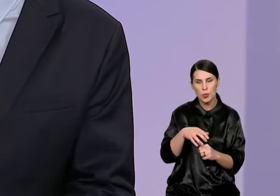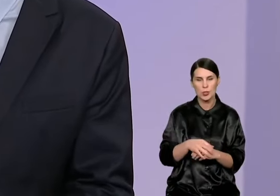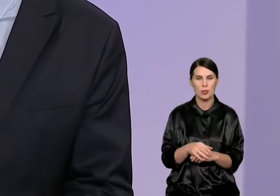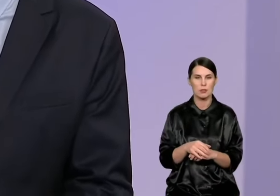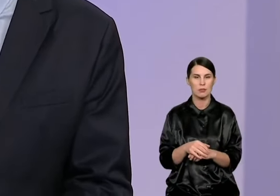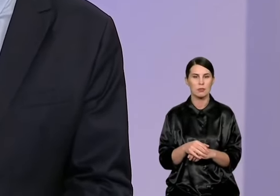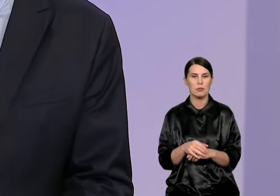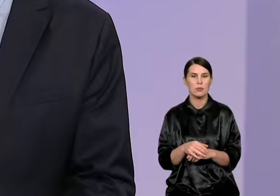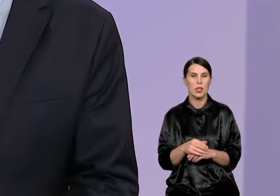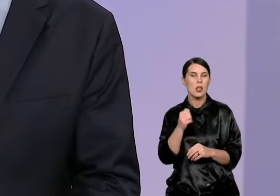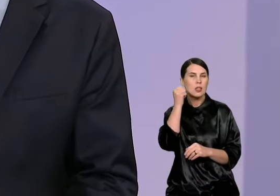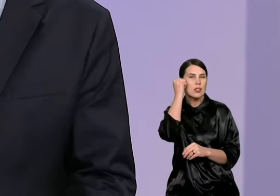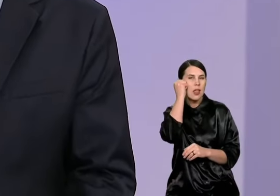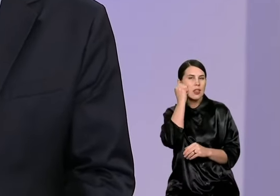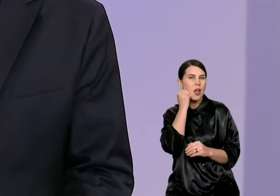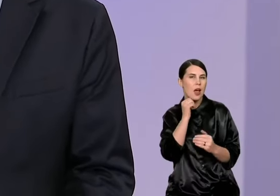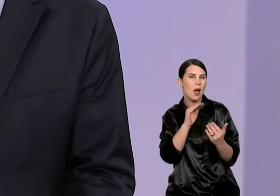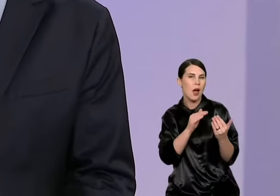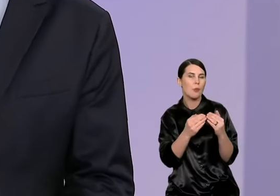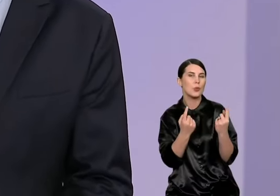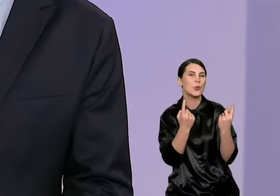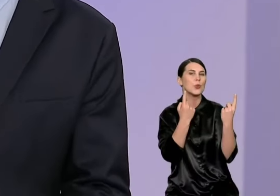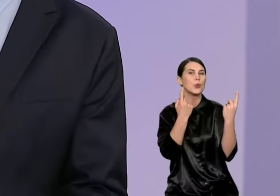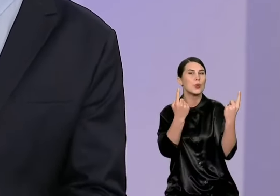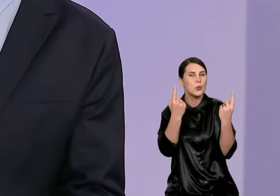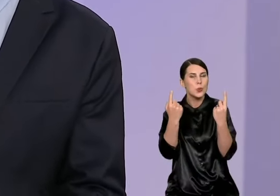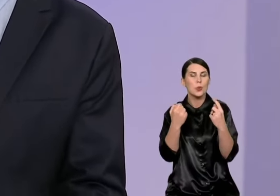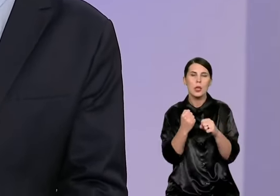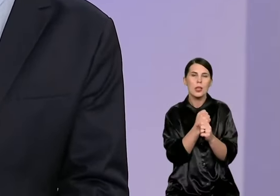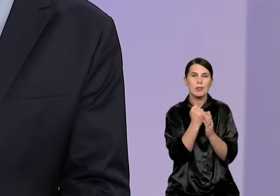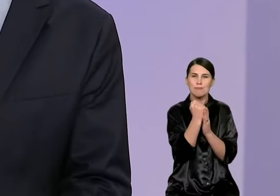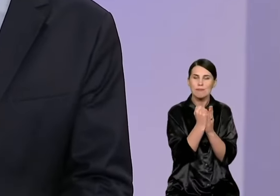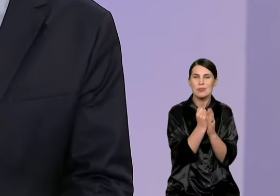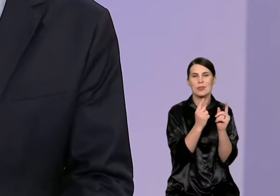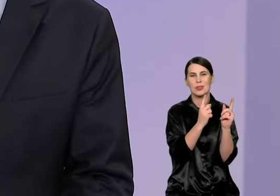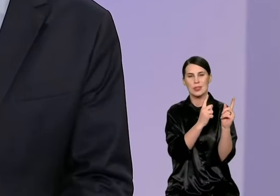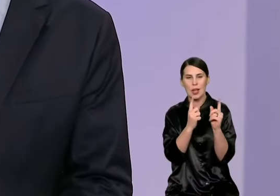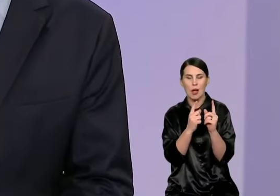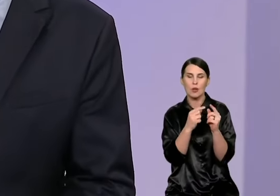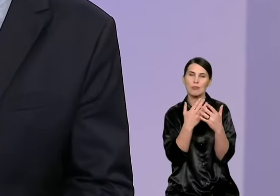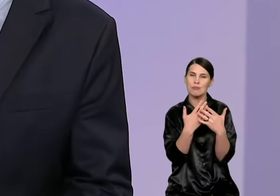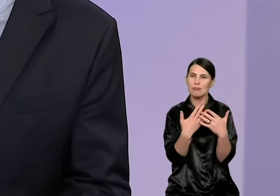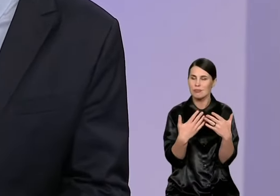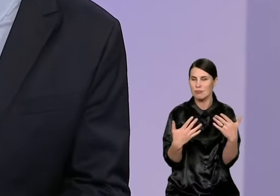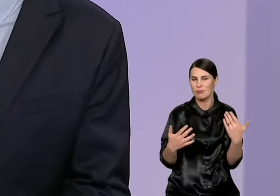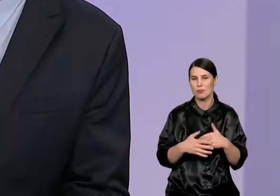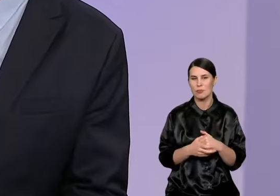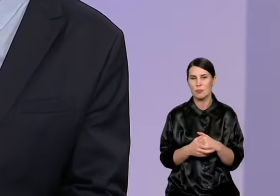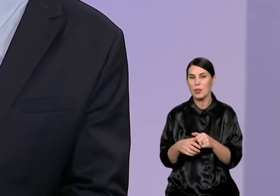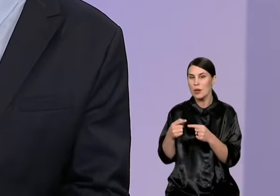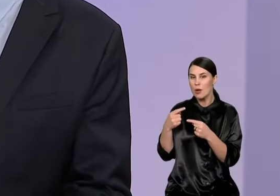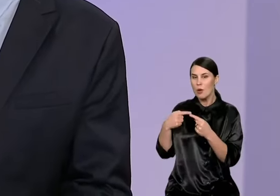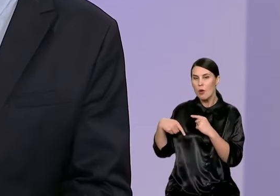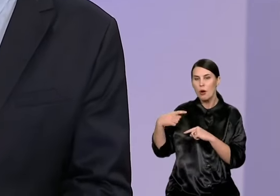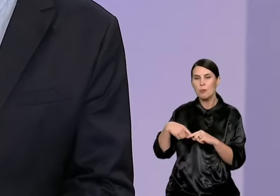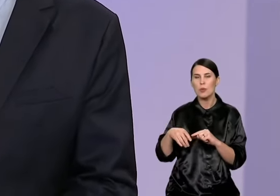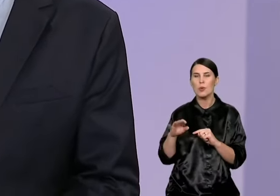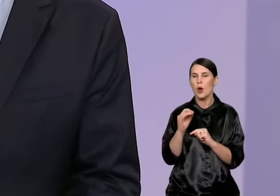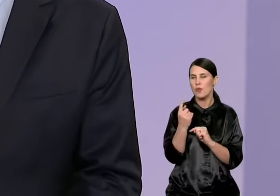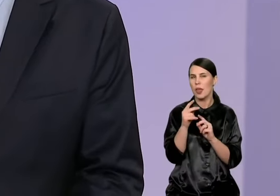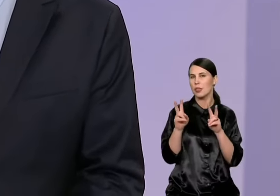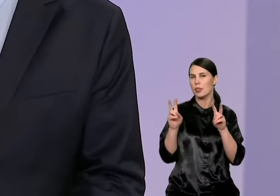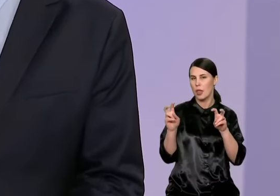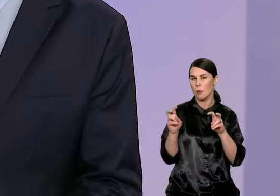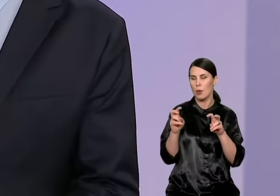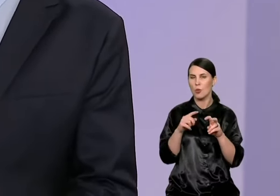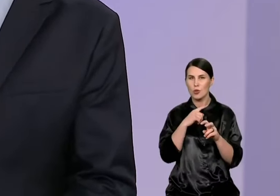senamieščiai išsaugojimo ir jo istoriškumo, o nes tikliškumo ir kitų dalykų. O grįžtant vis dėl to prie turbūt daudiausiais trūkėlų sistemos, čia